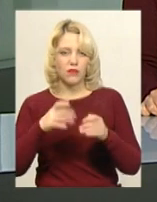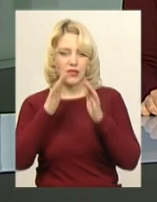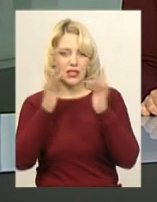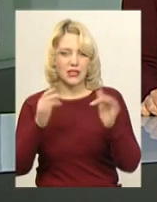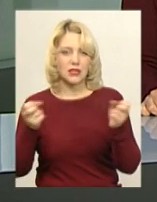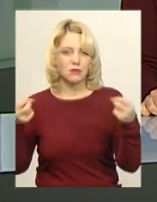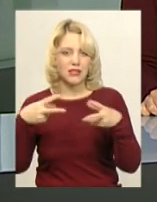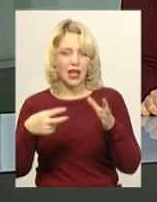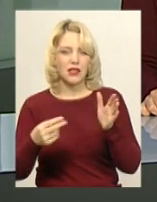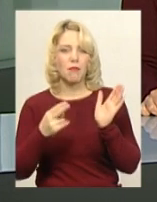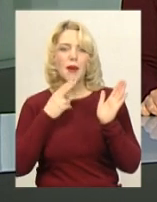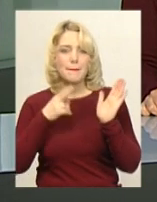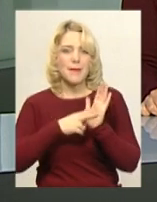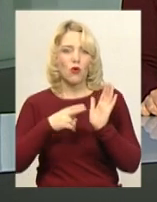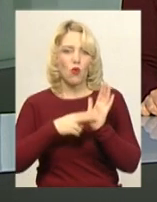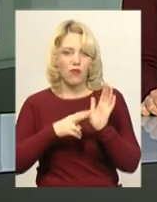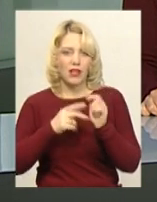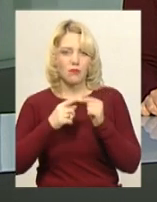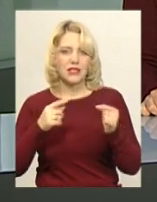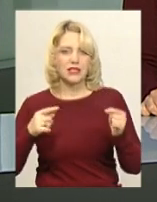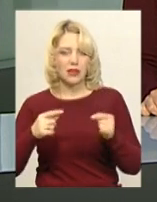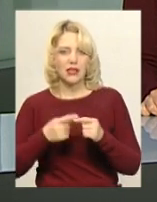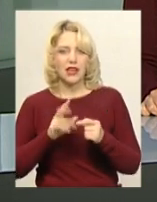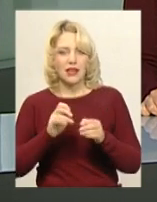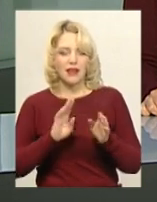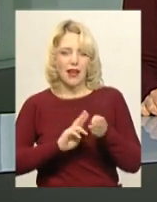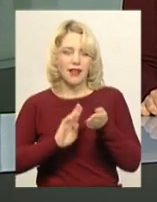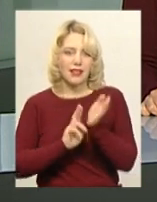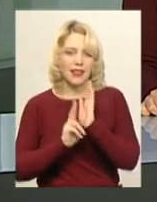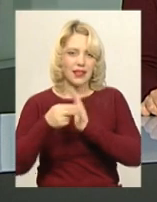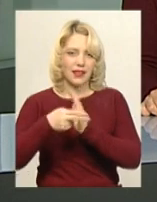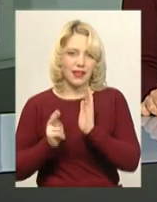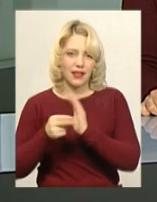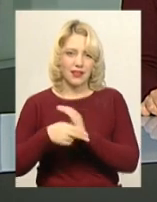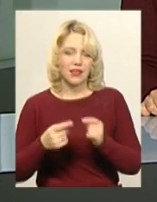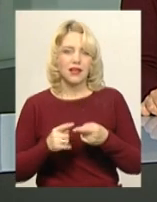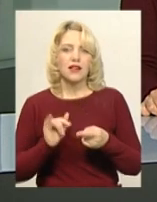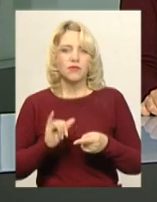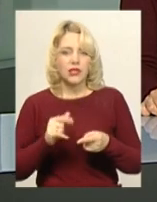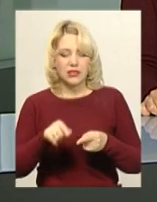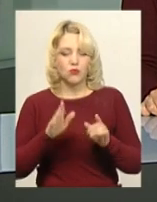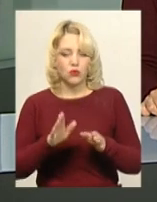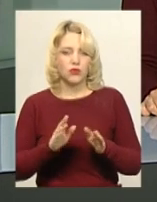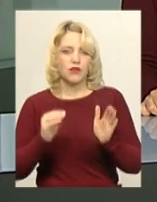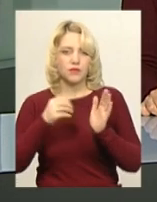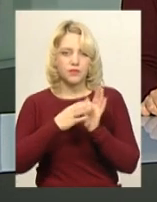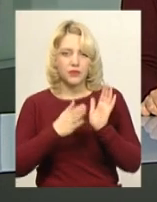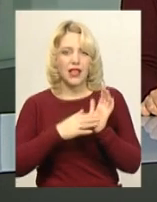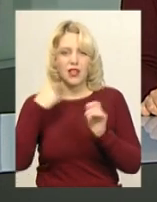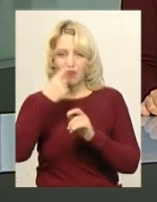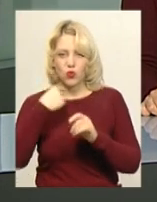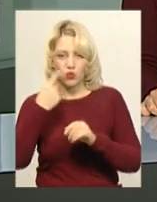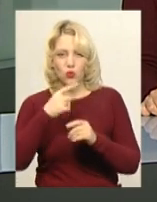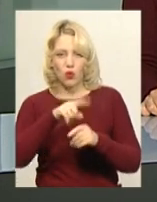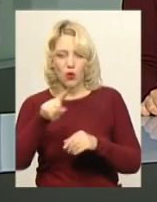спеціальними маркувальними засобами у вигляді самоклейних етикеток або пластмасових бирок-стяжок. Вони міститимуть індивідуальний номер та